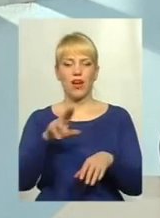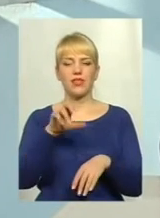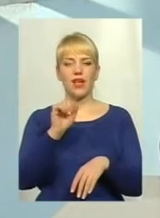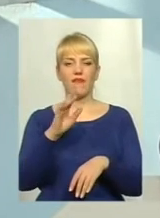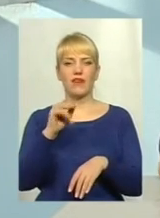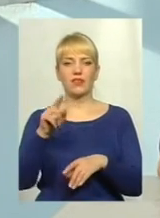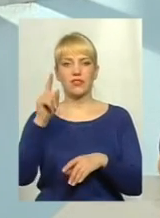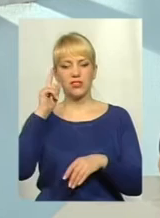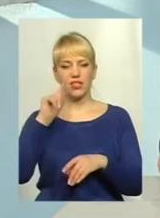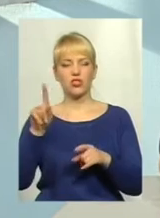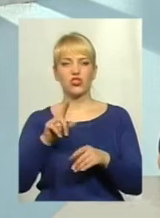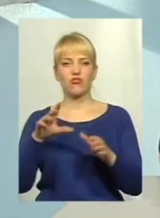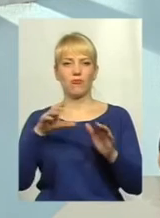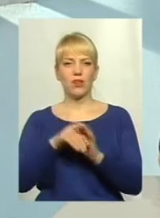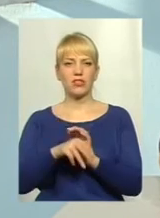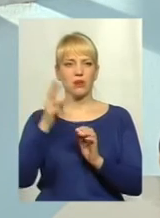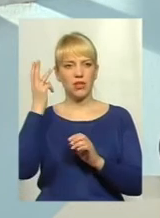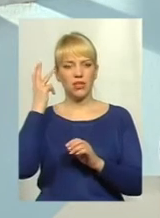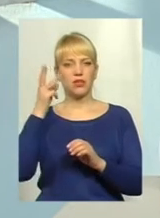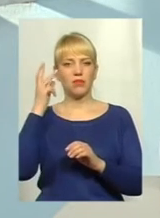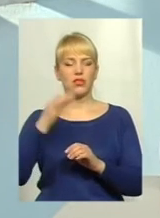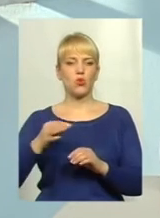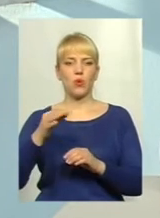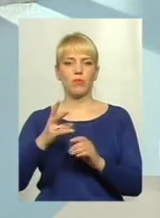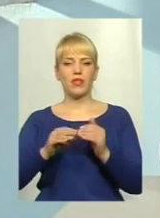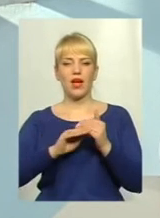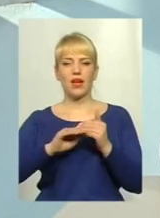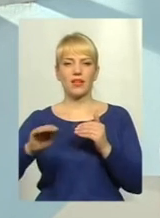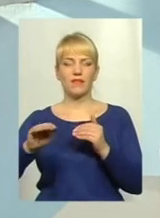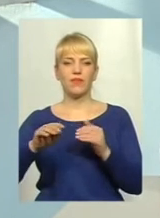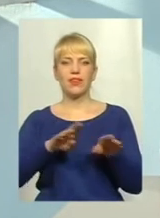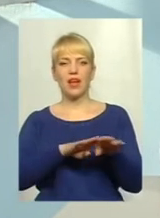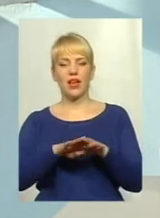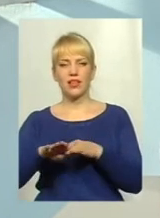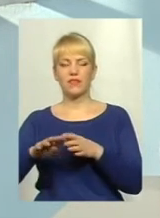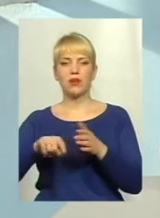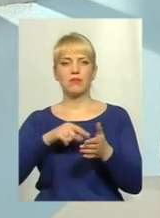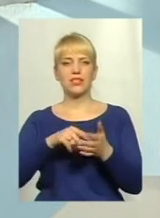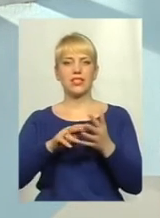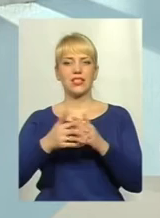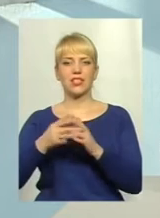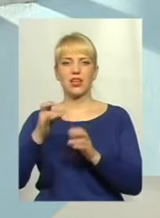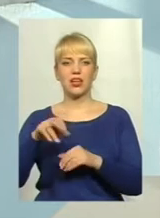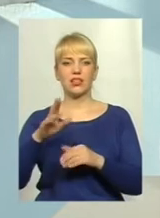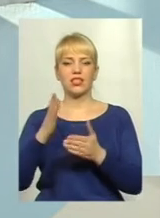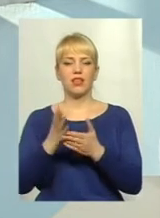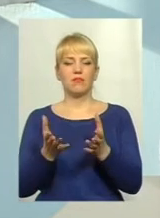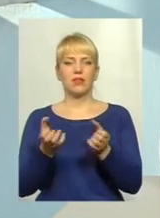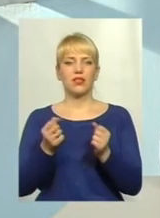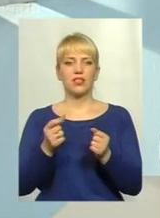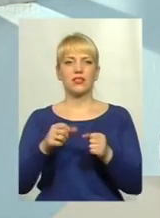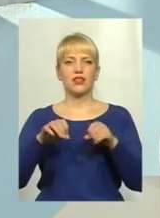Хмельницького, в межах інших міст Хмельницької області, на рівні міських або селищних рад є прийняти певні рішення, які